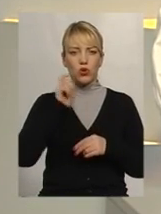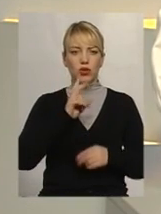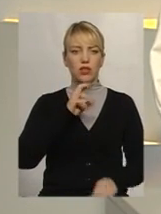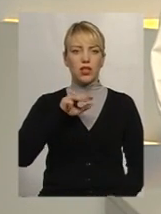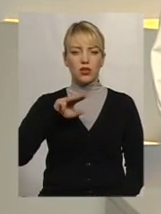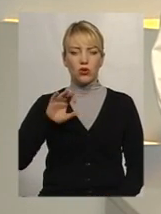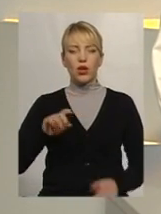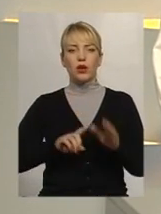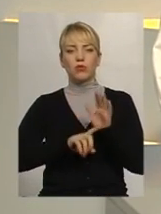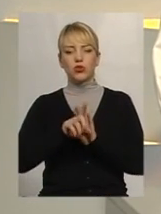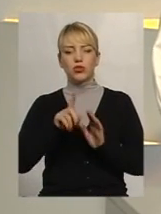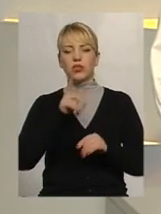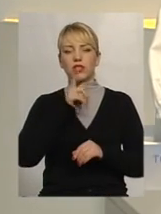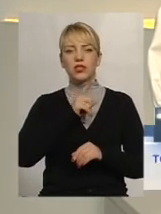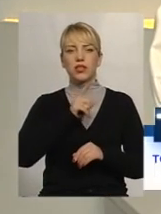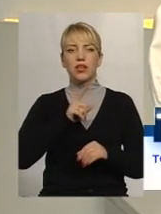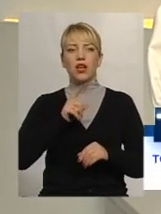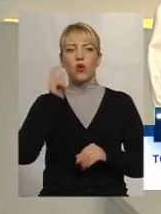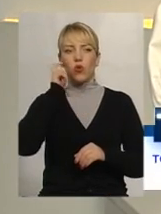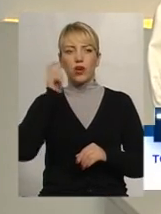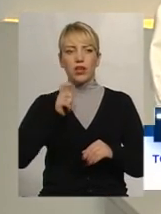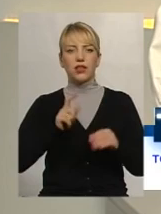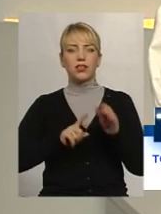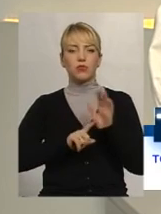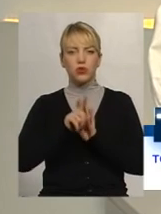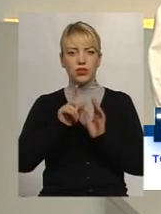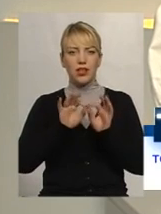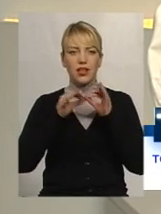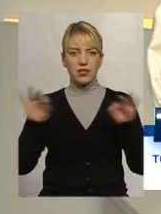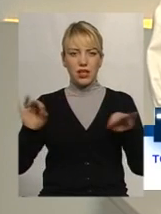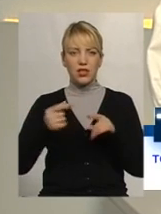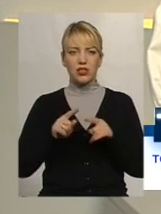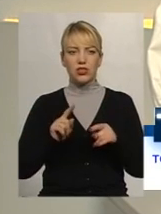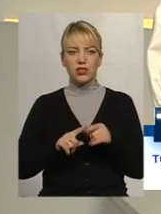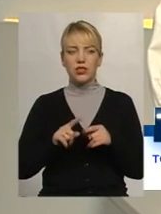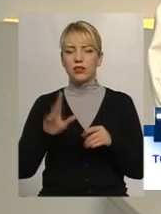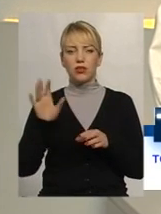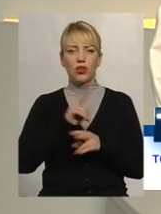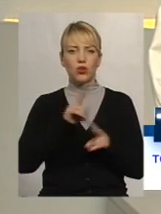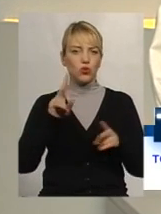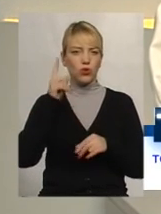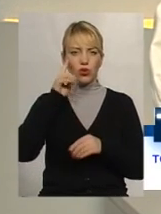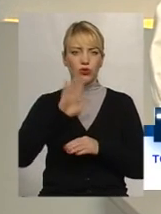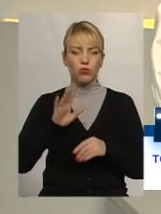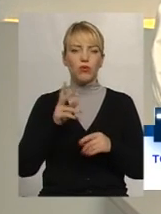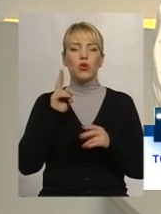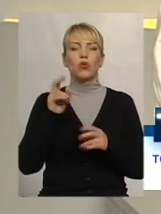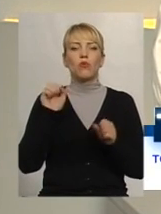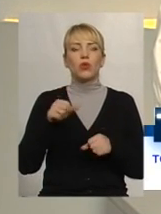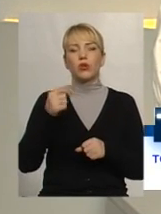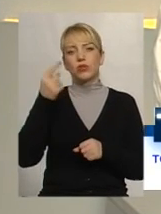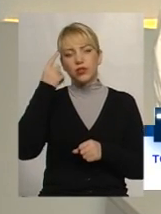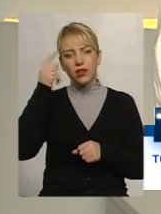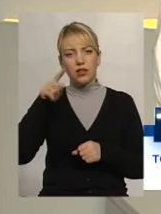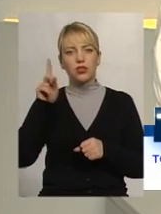відразу від часів здобуття України незалежності. Але, звичайно, українці цим практично не переймалися, бо хто ж міг подумати, що настануть у ті